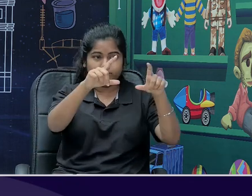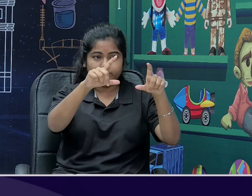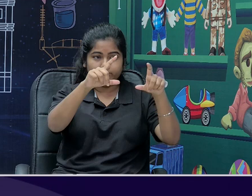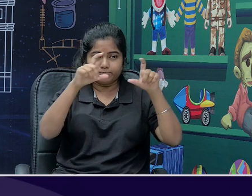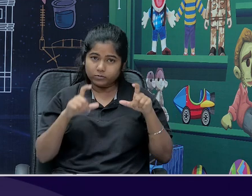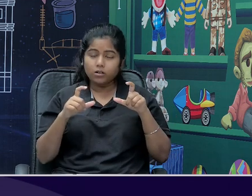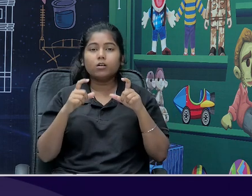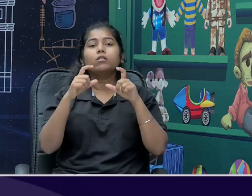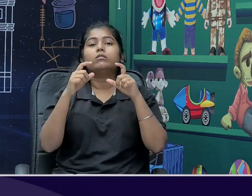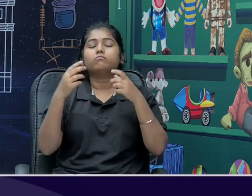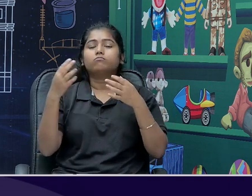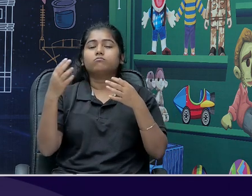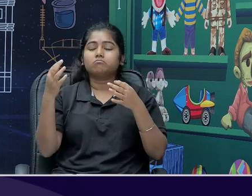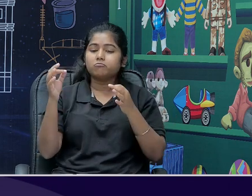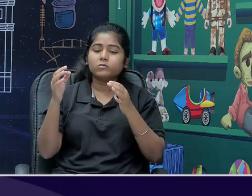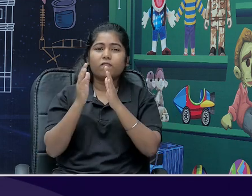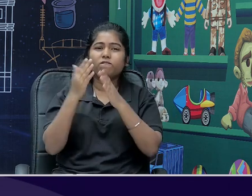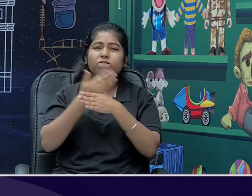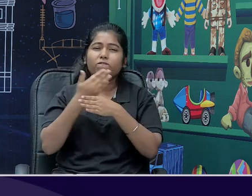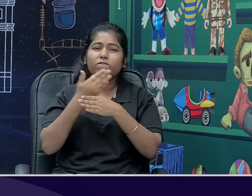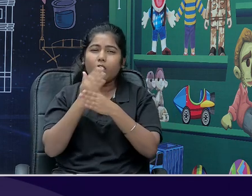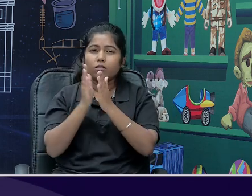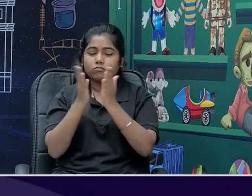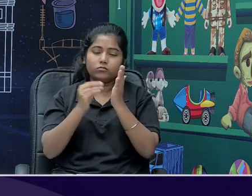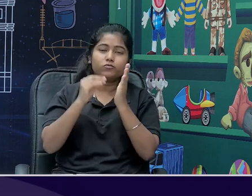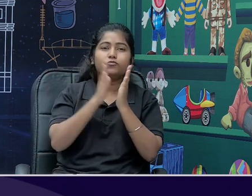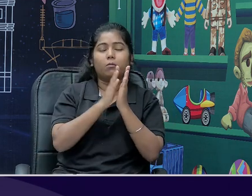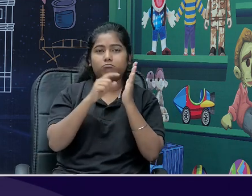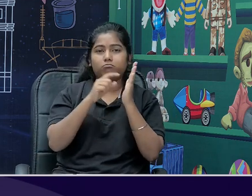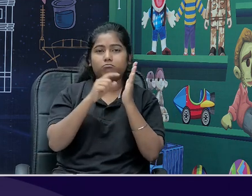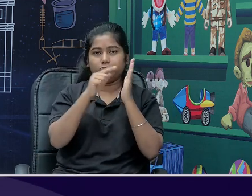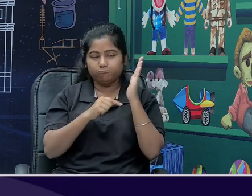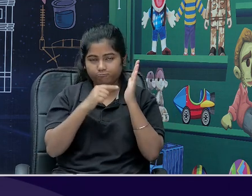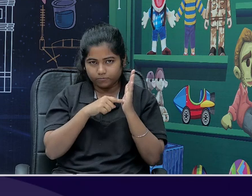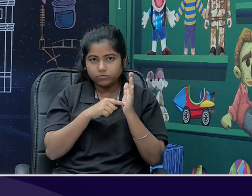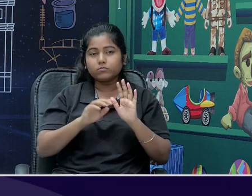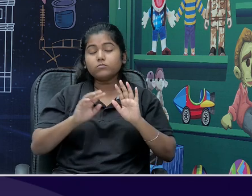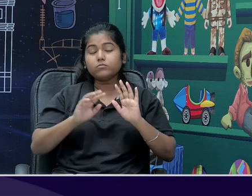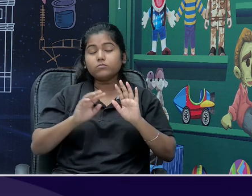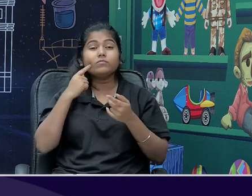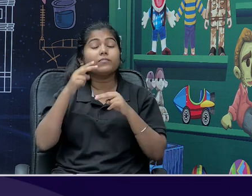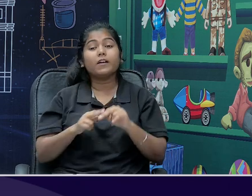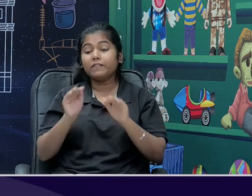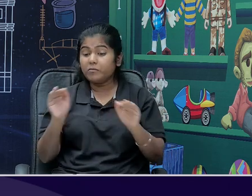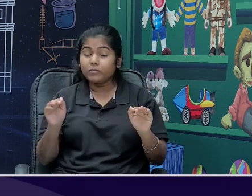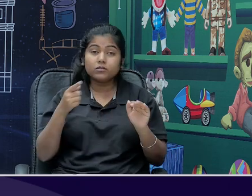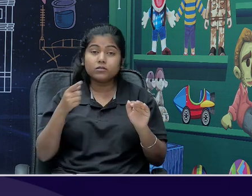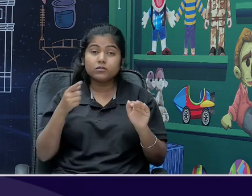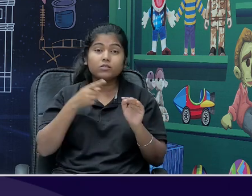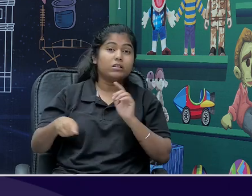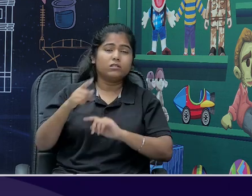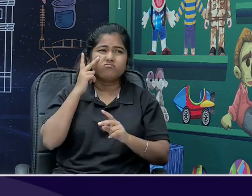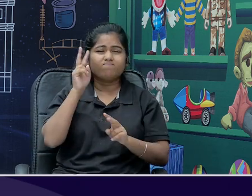है बच्चे को, और अगर बच्चा visual चीज में नहीं इतना रुची ले पा रहा है, तो audio में उसको